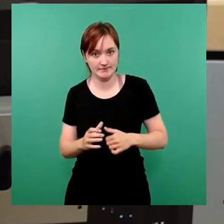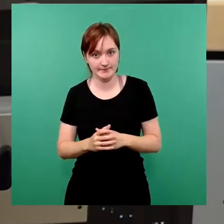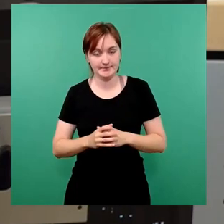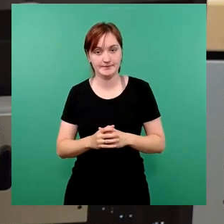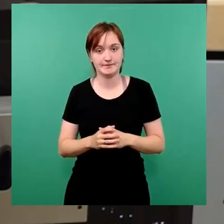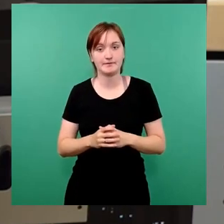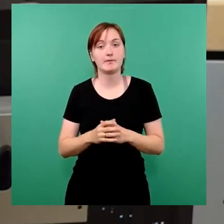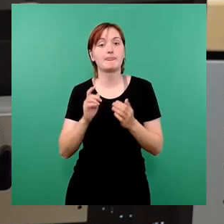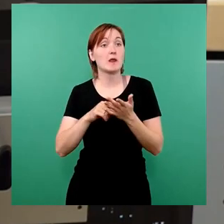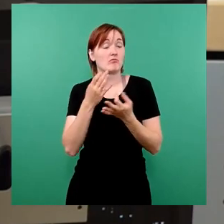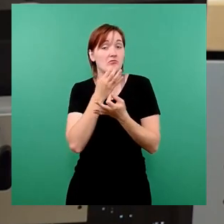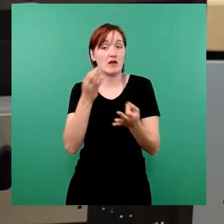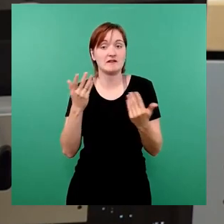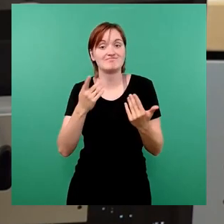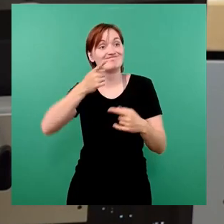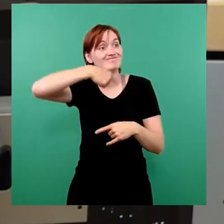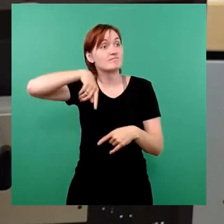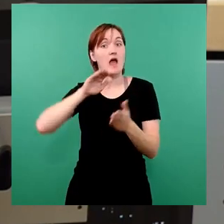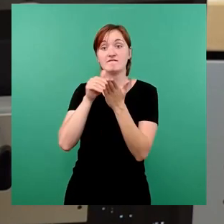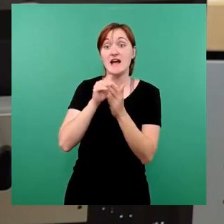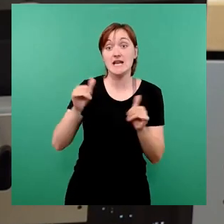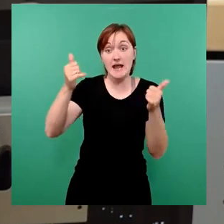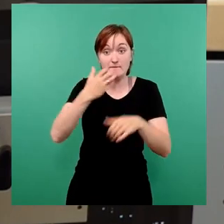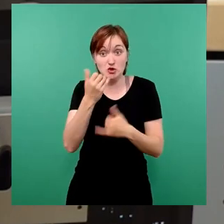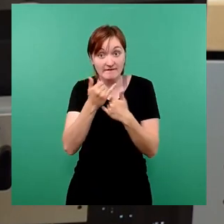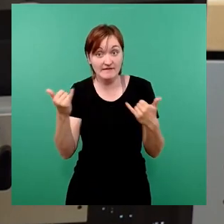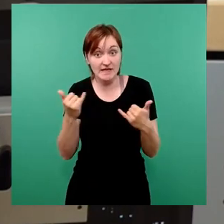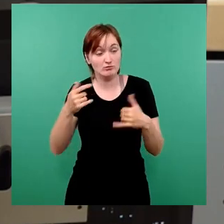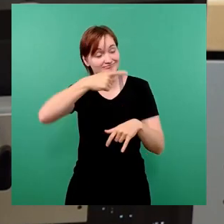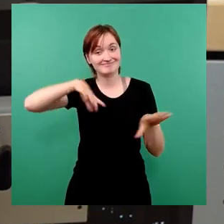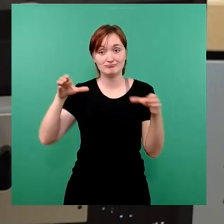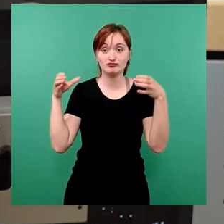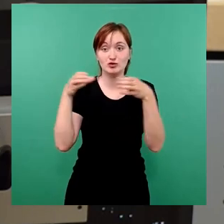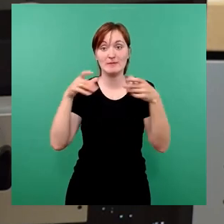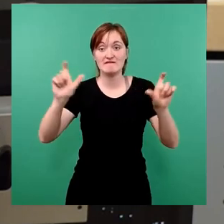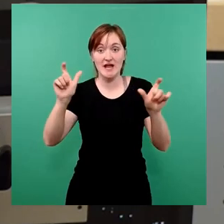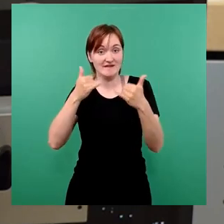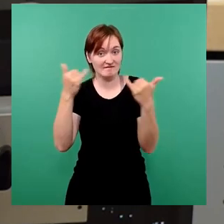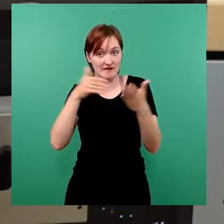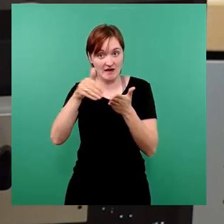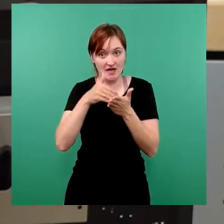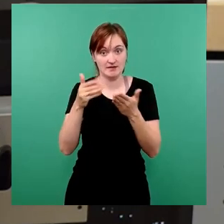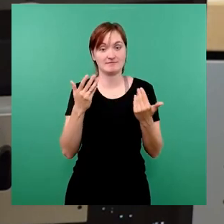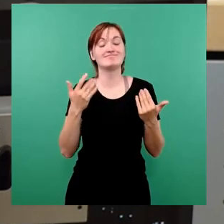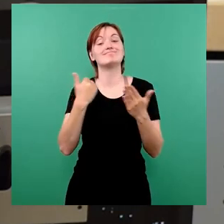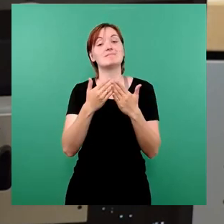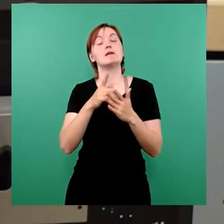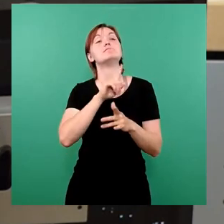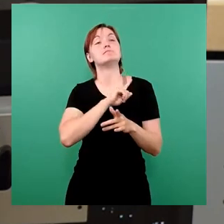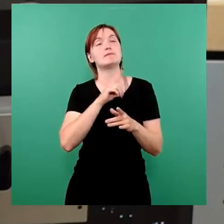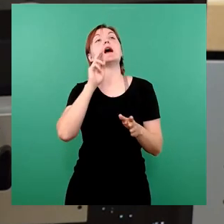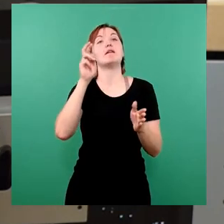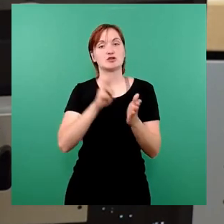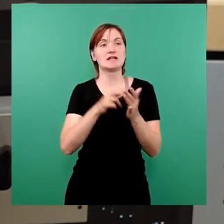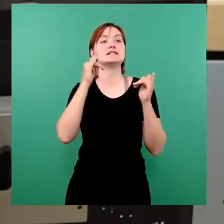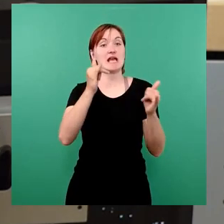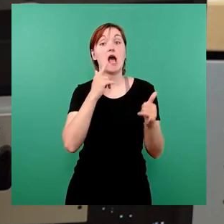Frage lautet, wie wollen wir weiterleben und wie wollen wir weiter miteinander feiern. Insofern befürworte ich durchaus ein Back